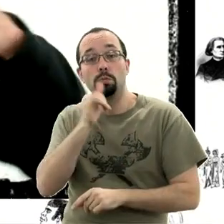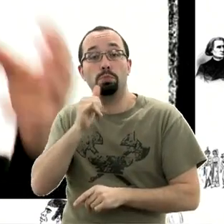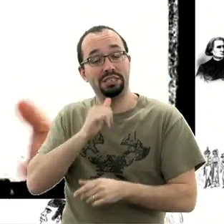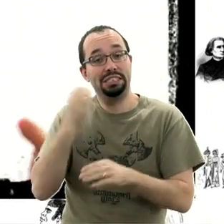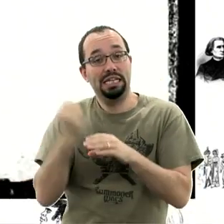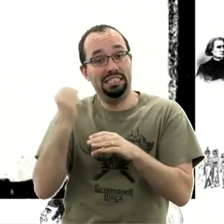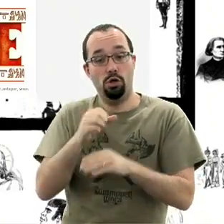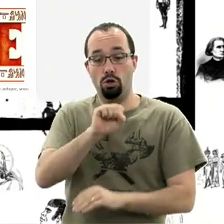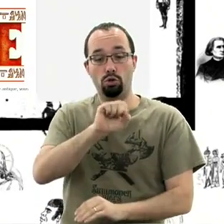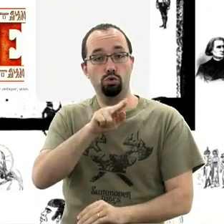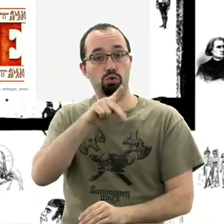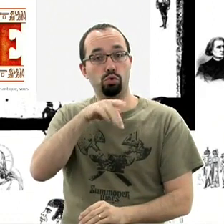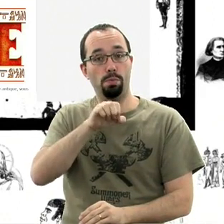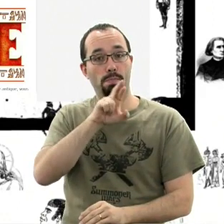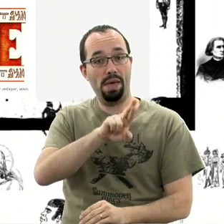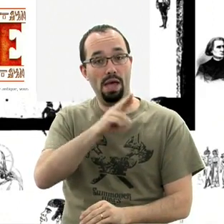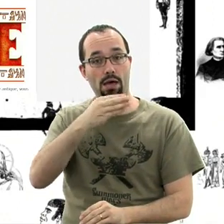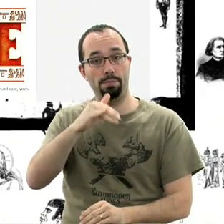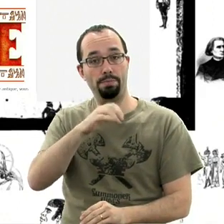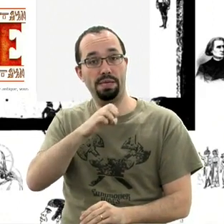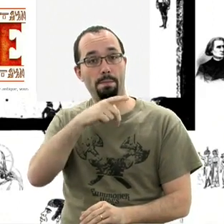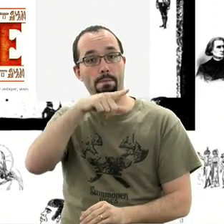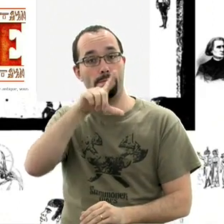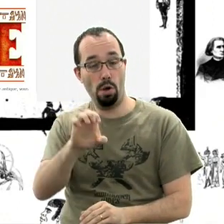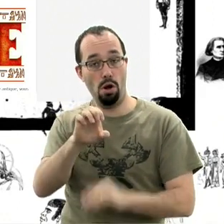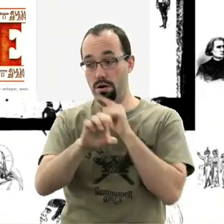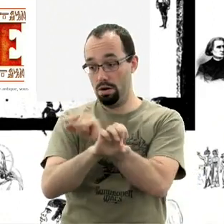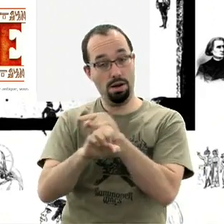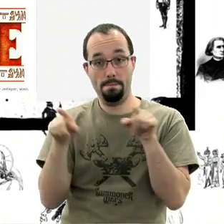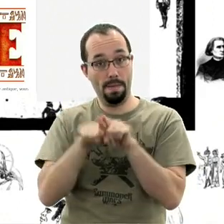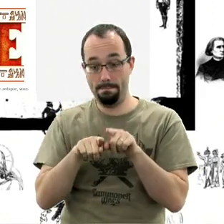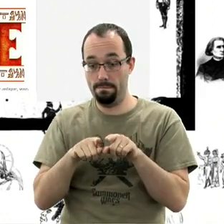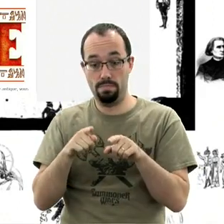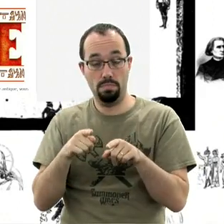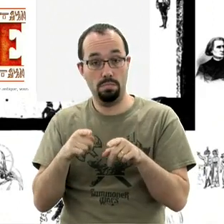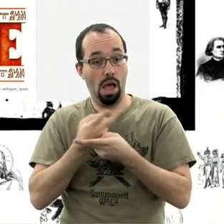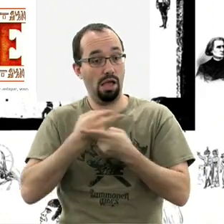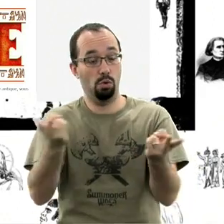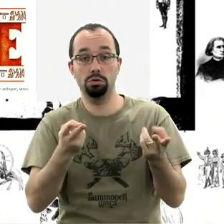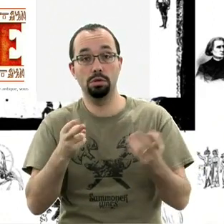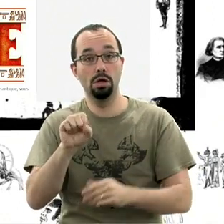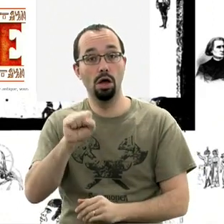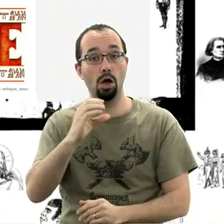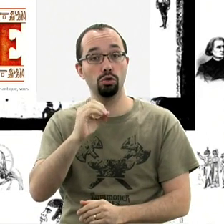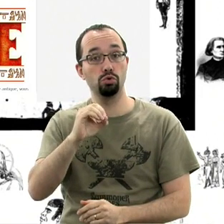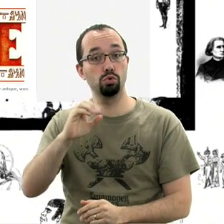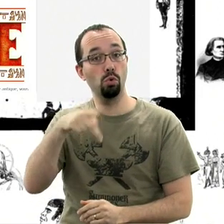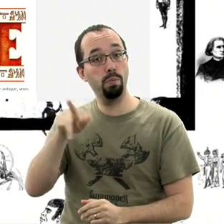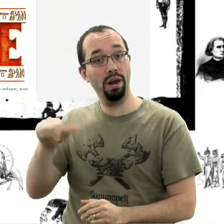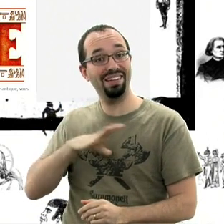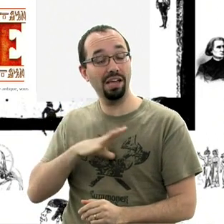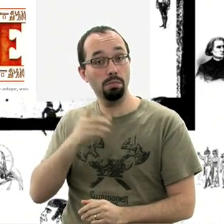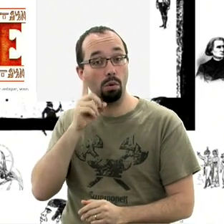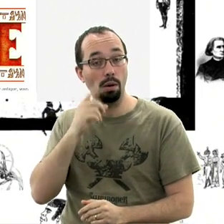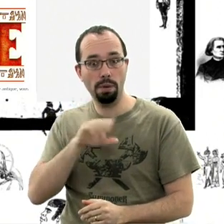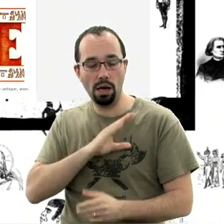on a besoin d'un gros, on a besoin d'un petit éditeur. Super Meeple l fait, ils l annoncé. Et là aussi, le scoop, quoi. Ils ont le scoop, autant le faire directement sur Tric Crac. La réédition